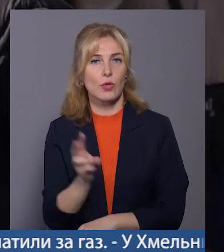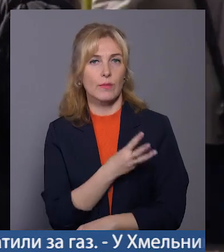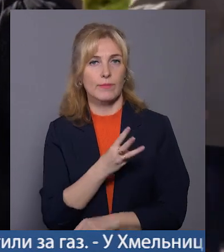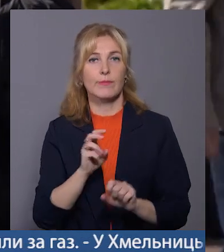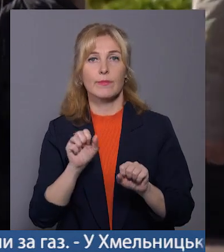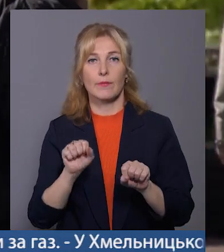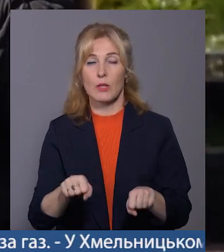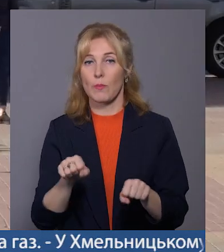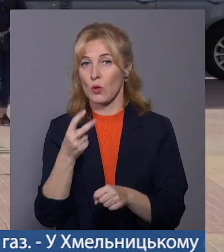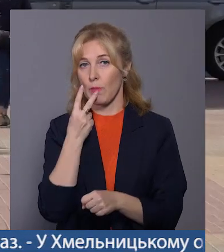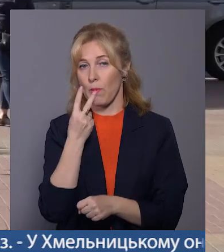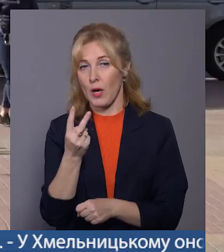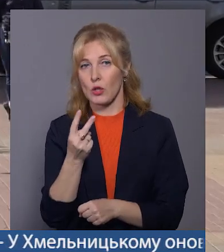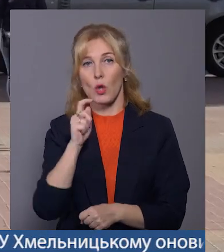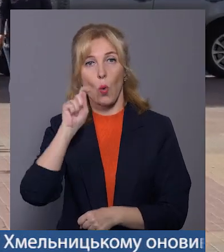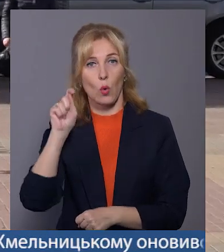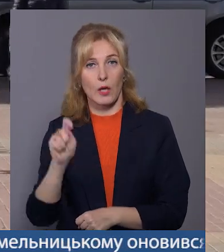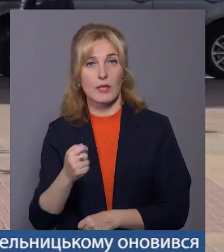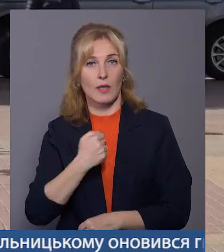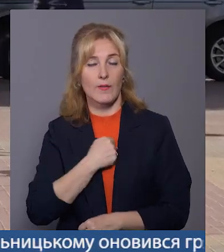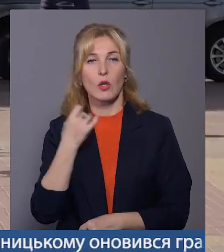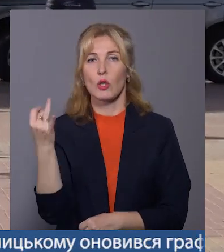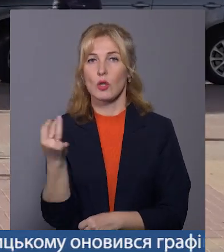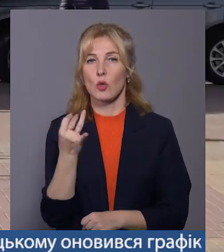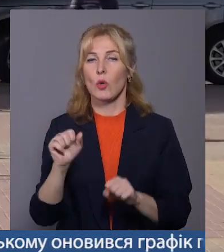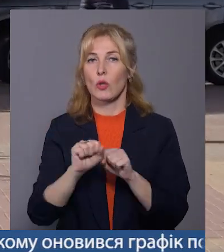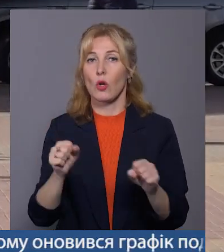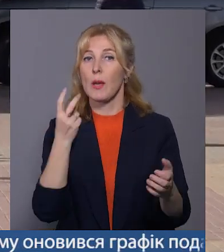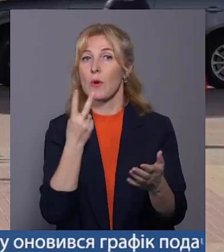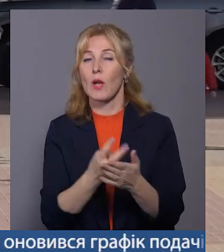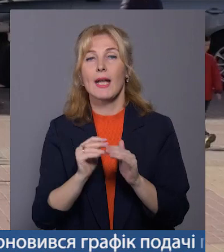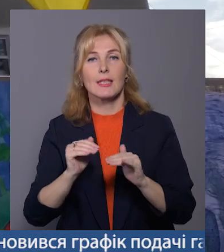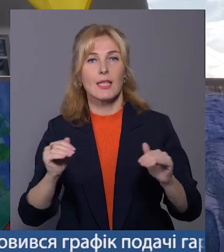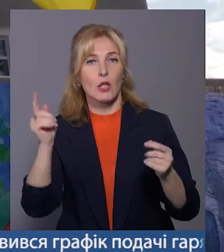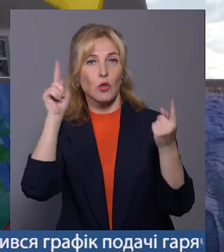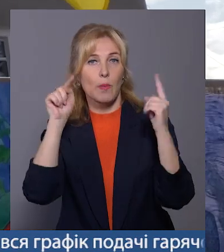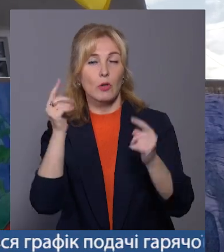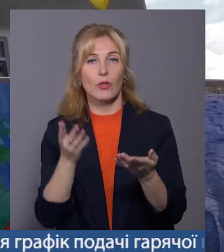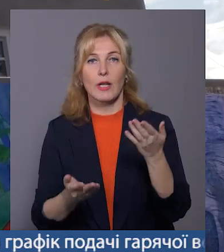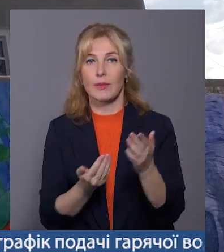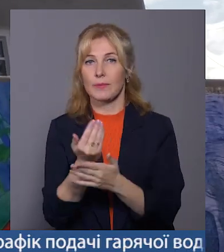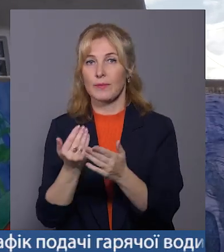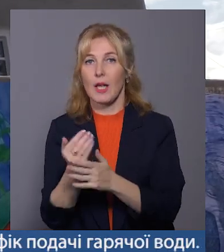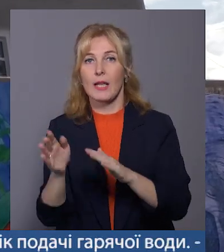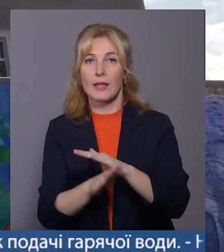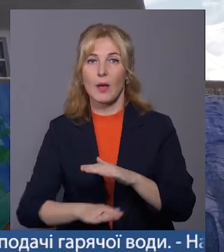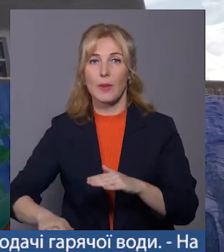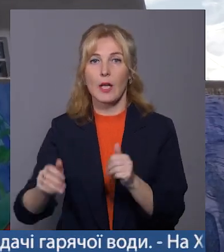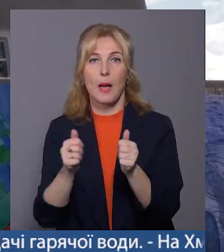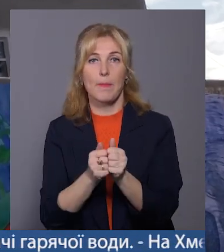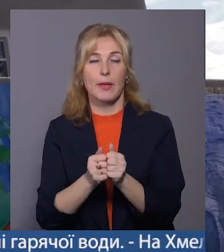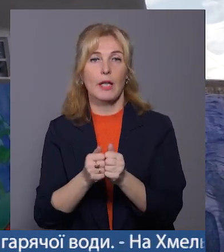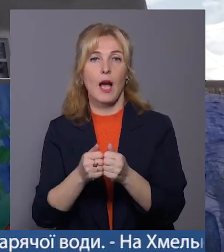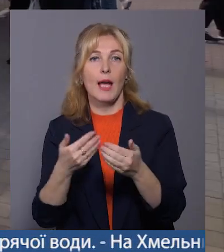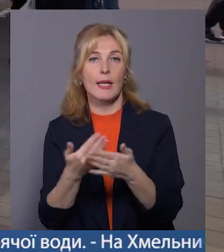побачити виставку «Українське військо. Історія героїки» та переглянути дитячі малюнки, які розмістили на майданчику поблизу кінотеатру